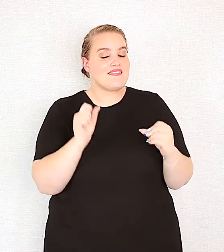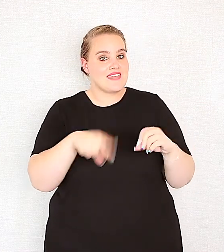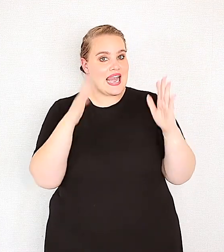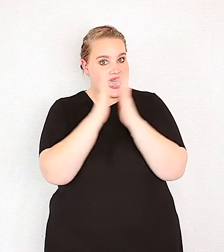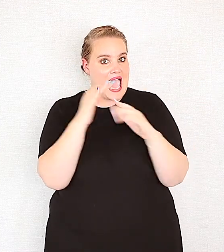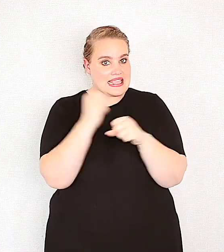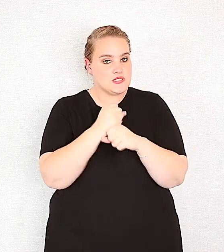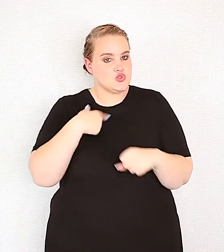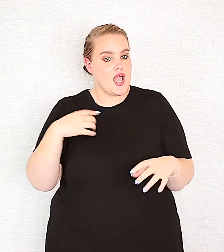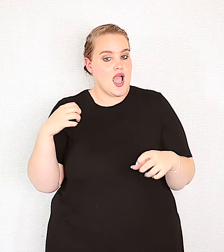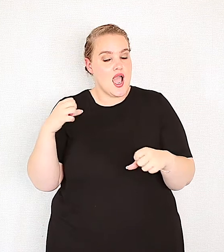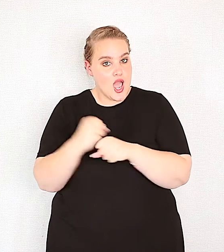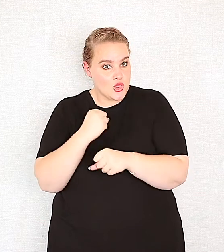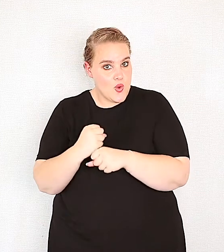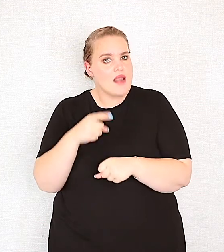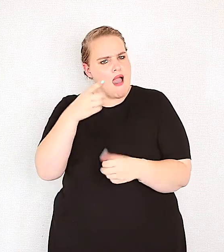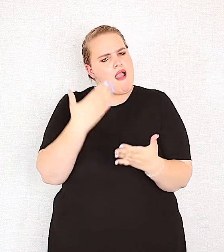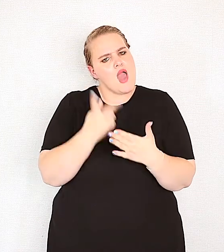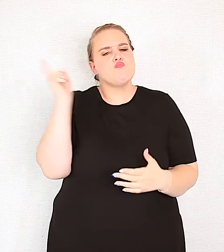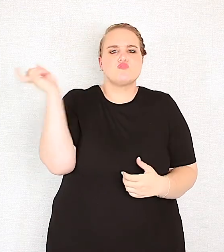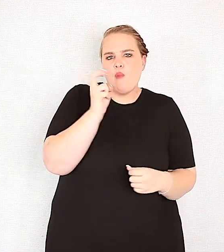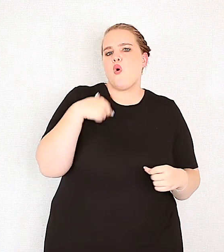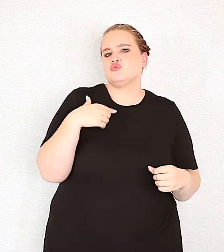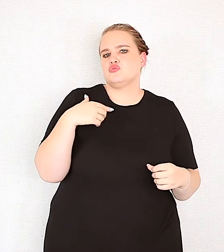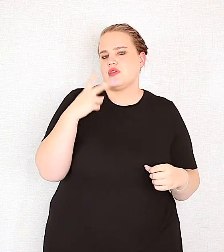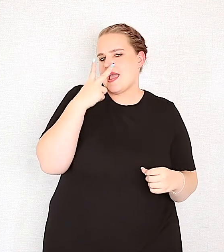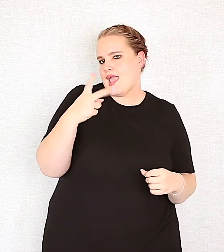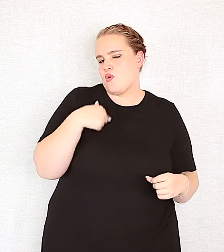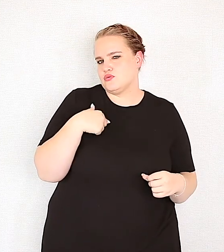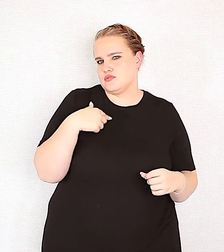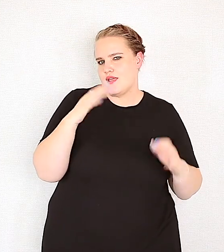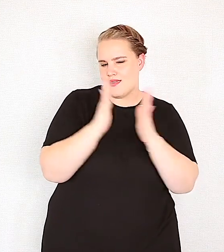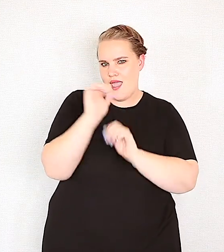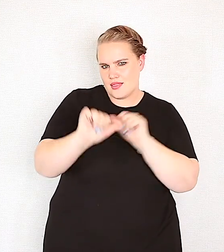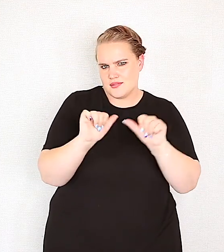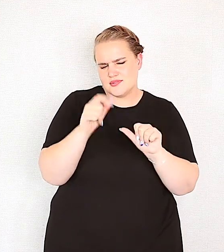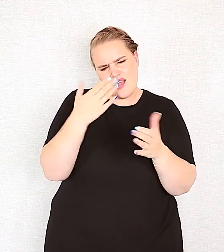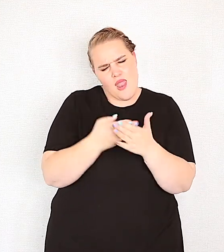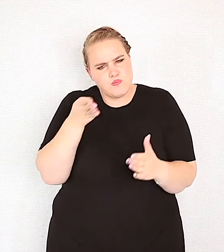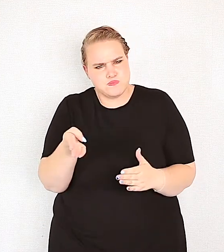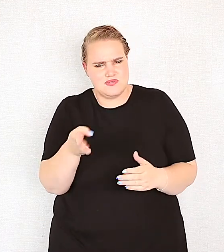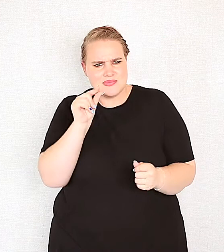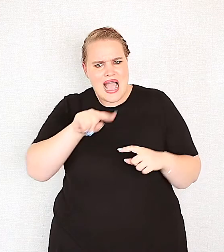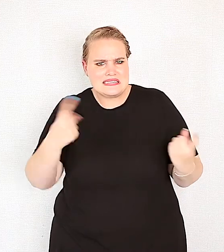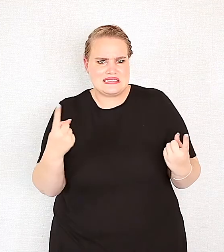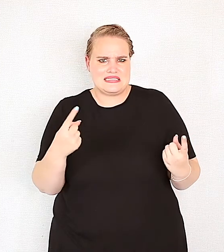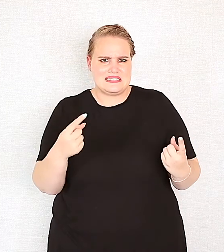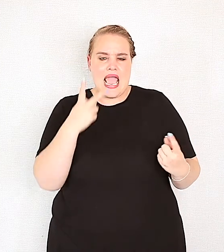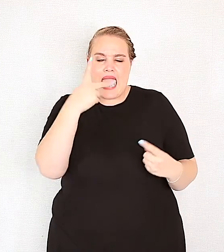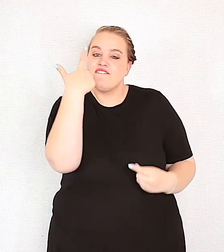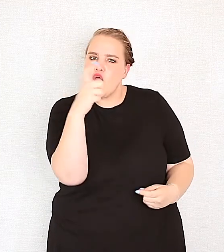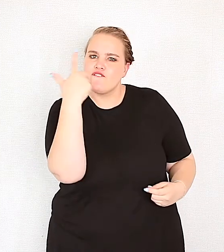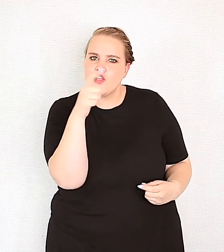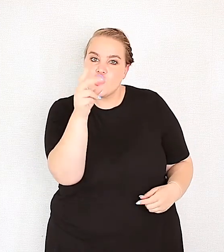weer eeredienst, online, kwart oor nege, maar as levendige dienste, kwart oor acht, en kwart oor tien, kom woon het by, dit is anders levendag, wanneer jy weer